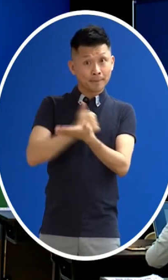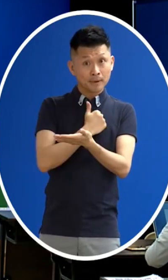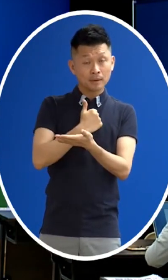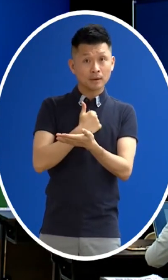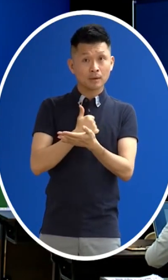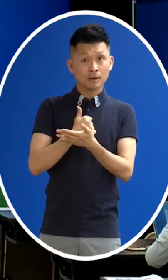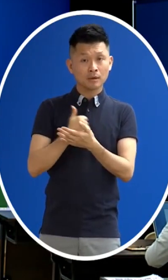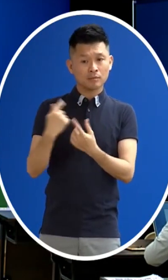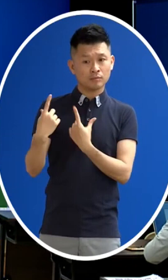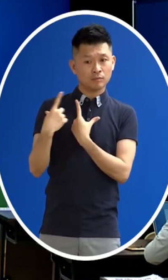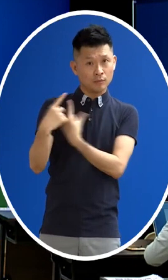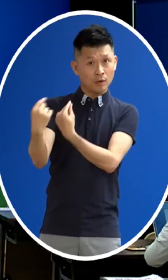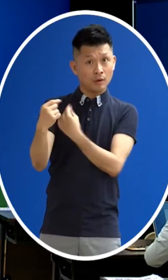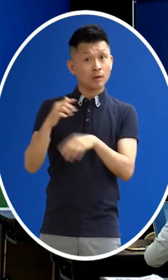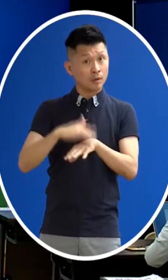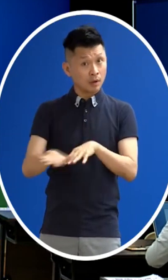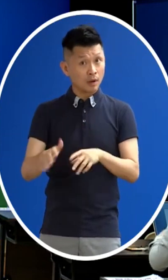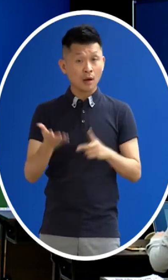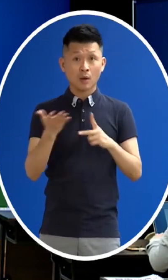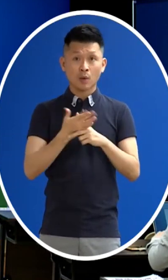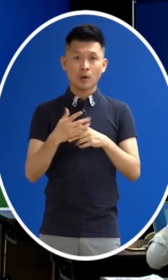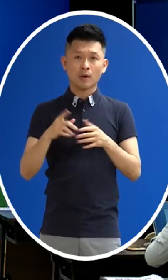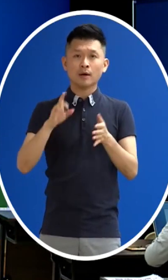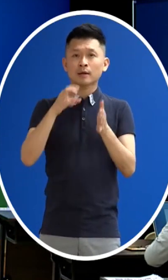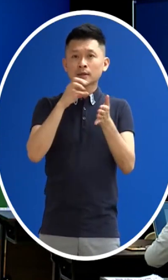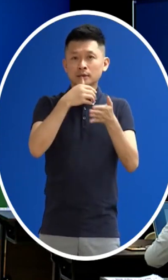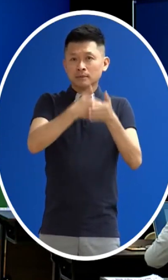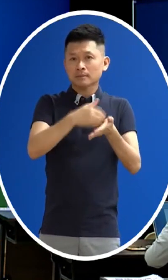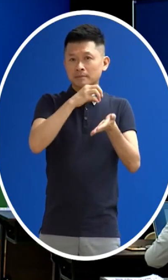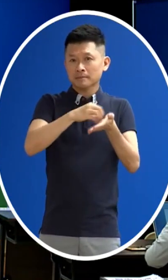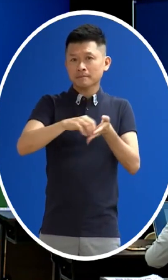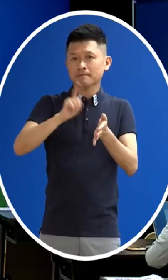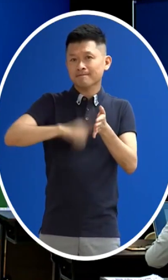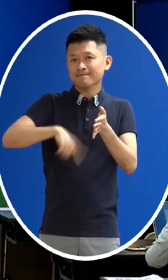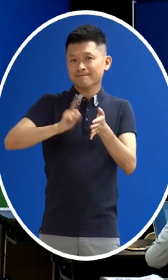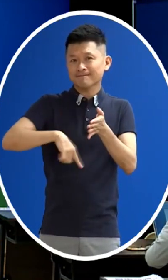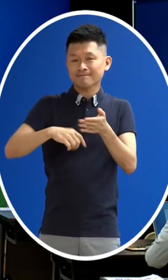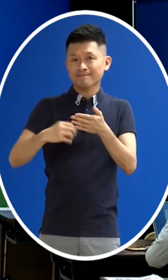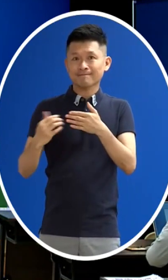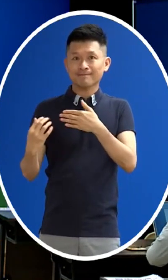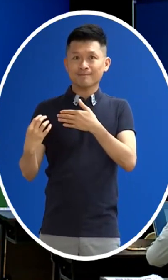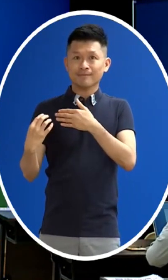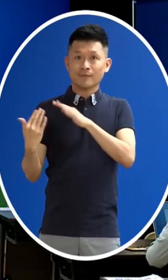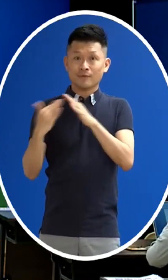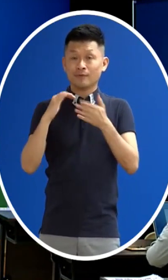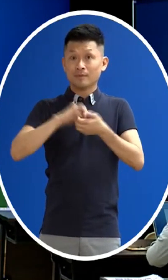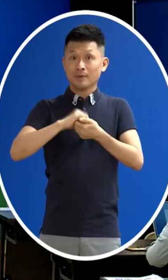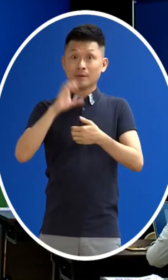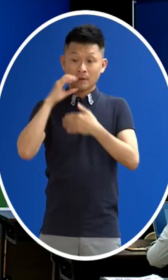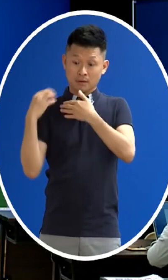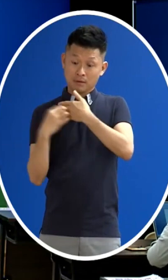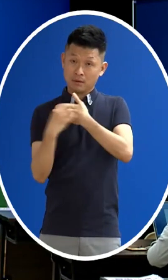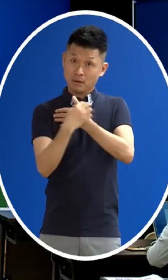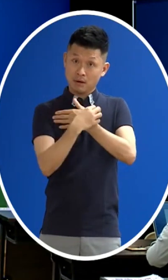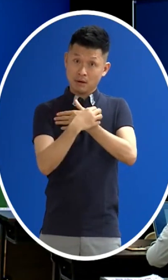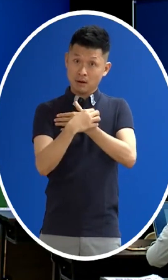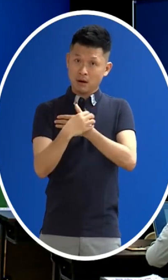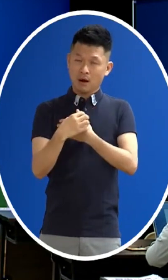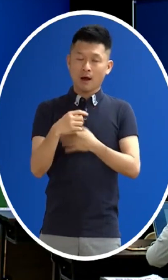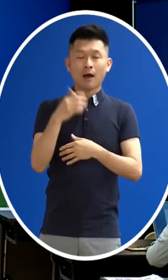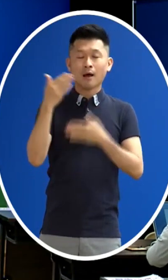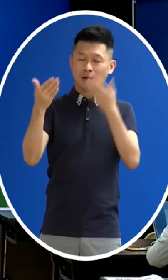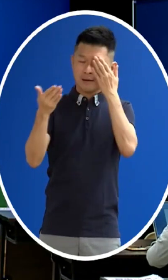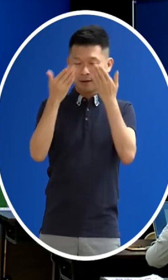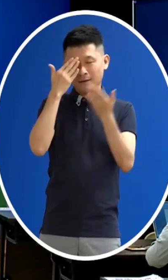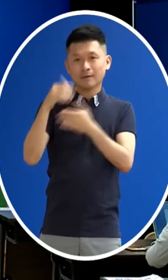規劃嗎或者是同樣有簡體制的復必態 或者是這相關的字樣 我們也會讓他進來 那